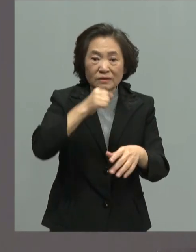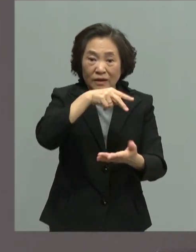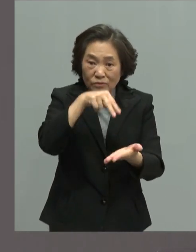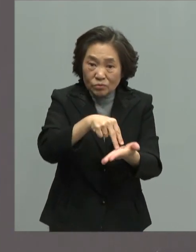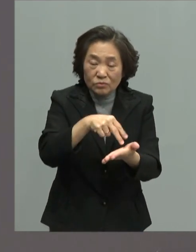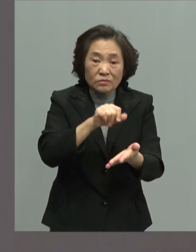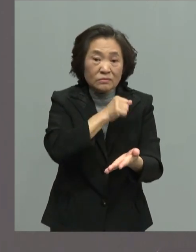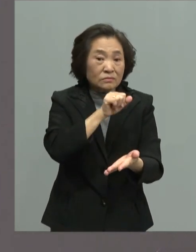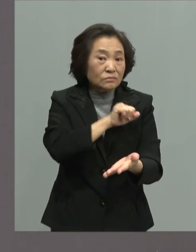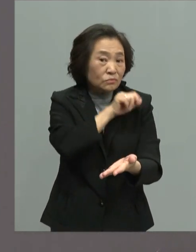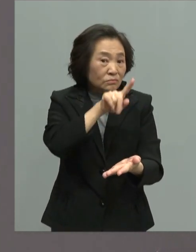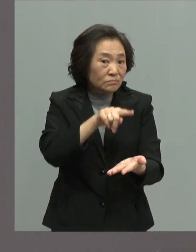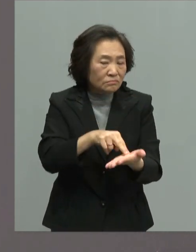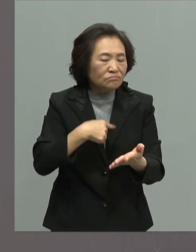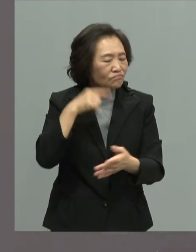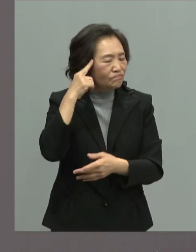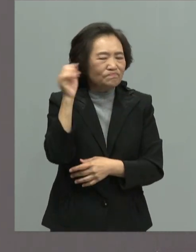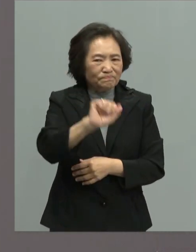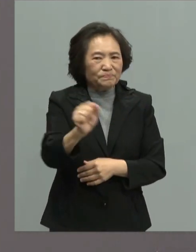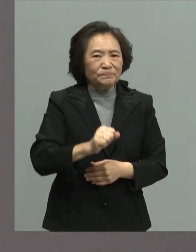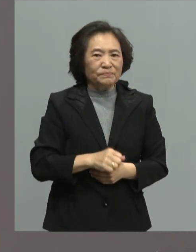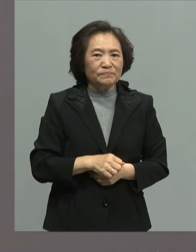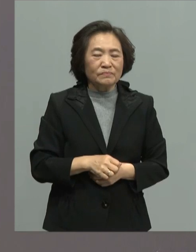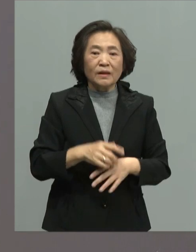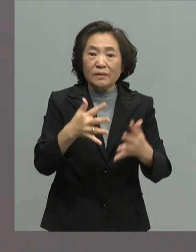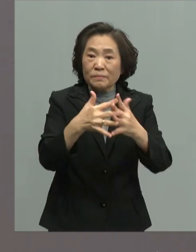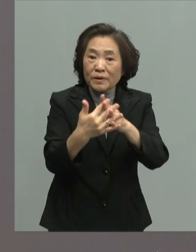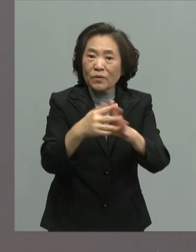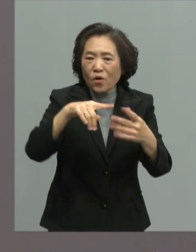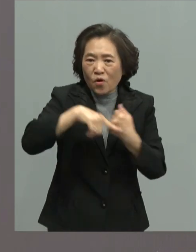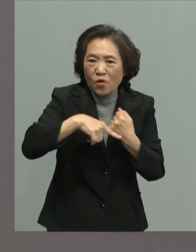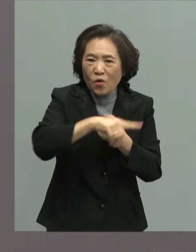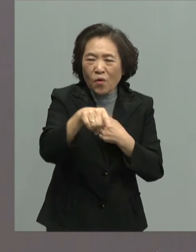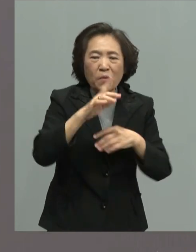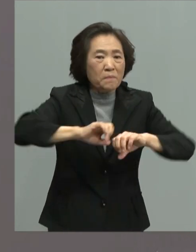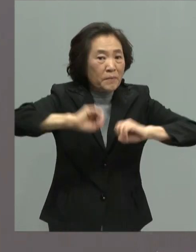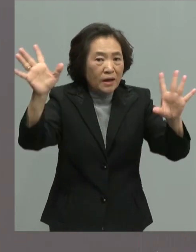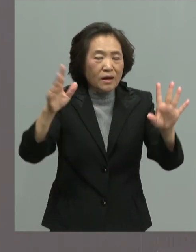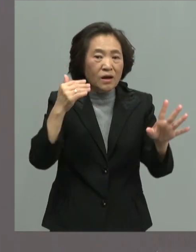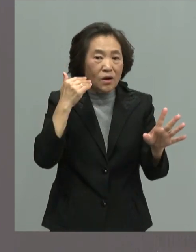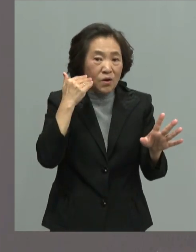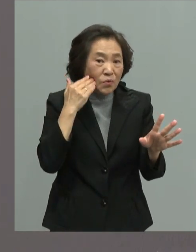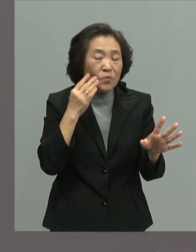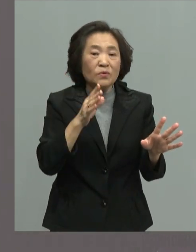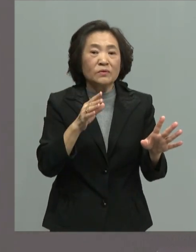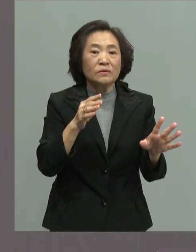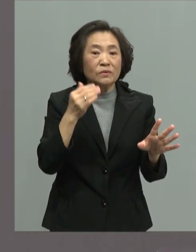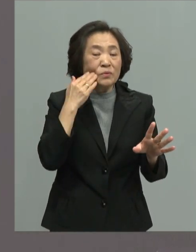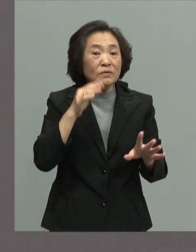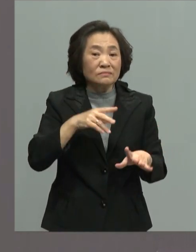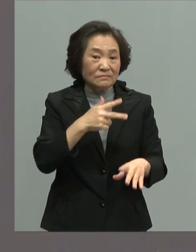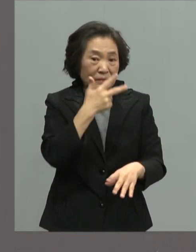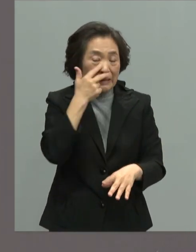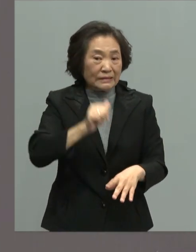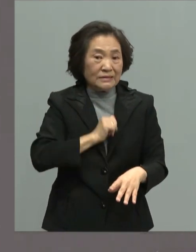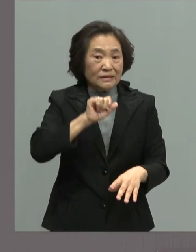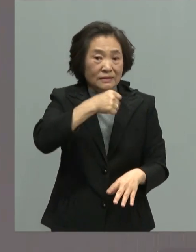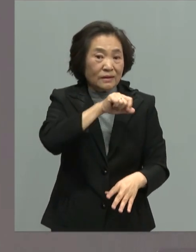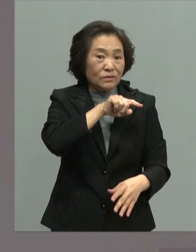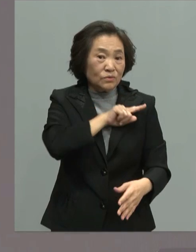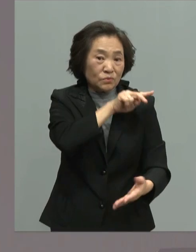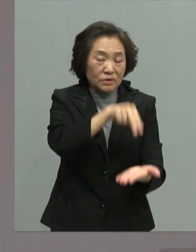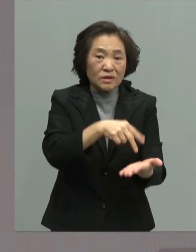美国又有重量写者发文希望耐清德可以冻结台独党工耐清德先生